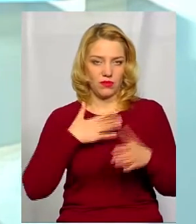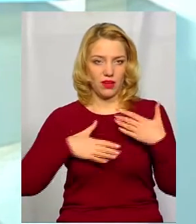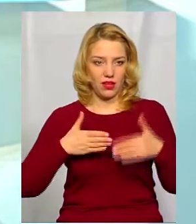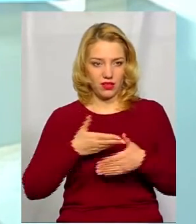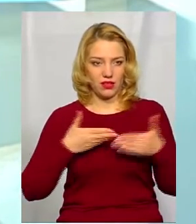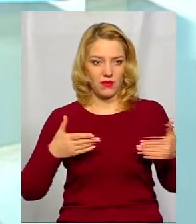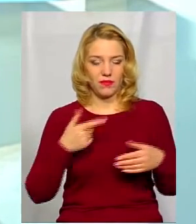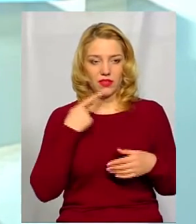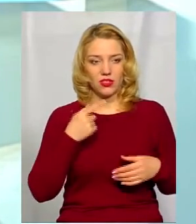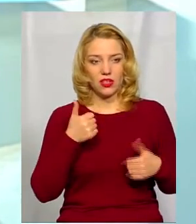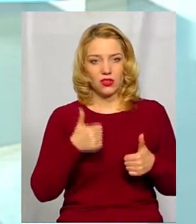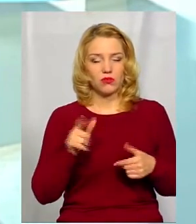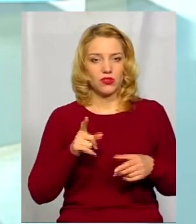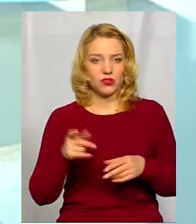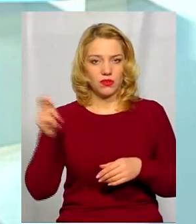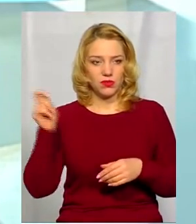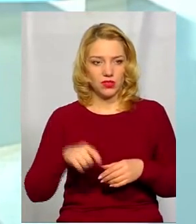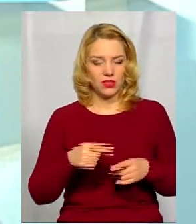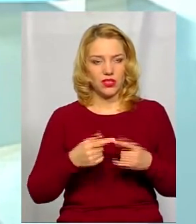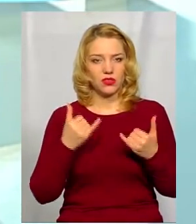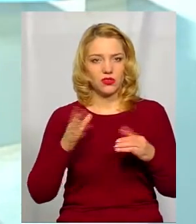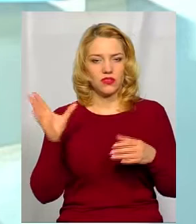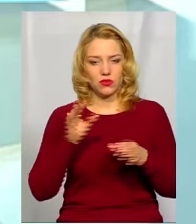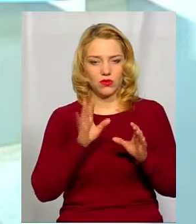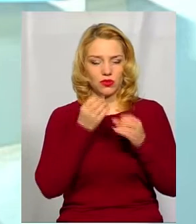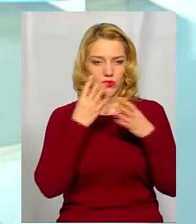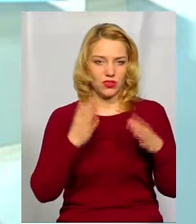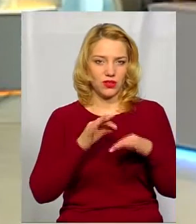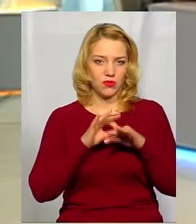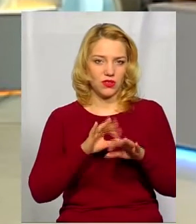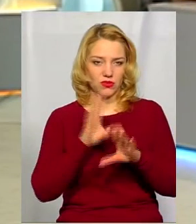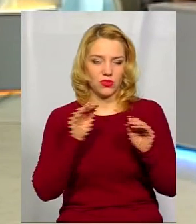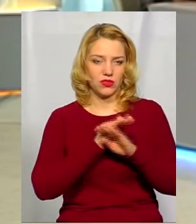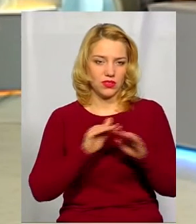раді. Вони кажуть, так класно, що ви прийшли, сьогодні пройде все добре, і все чудово.